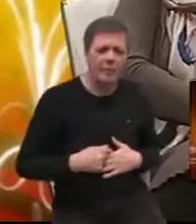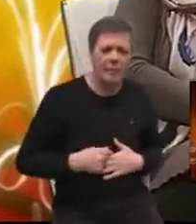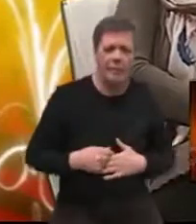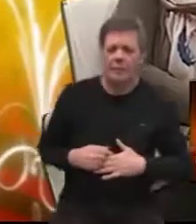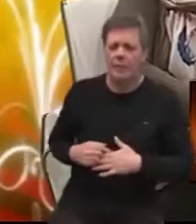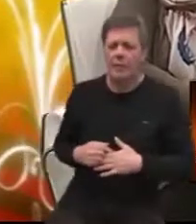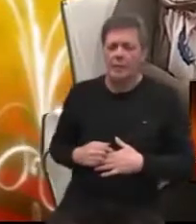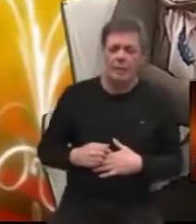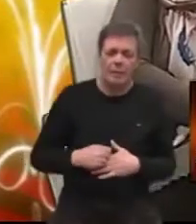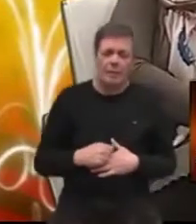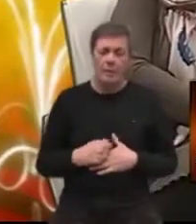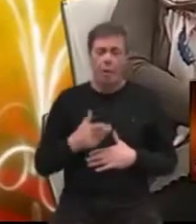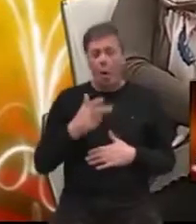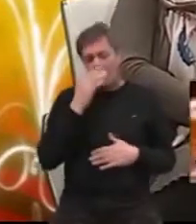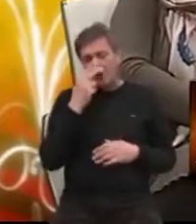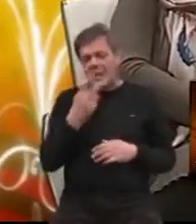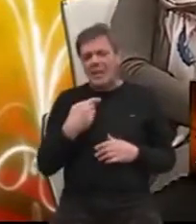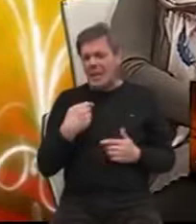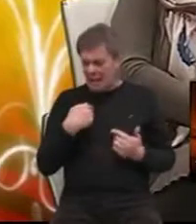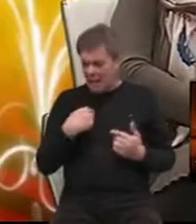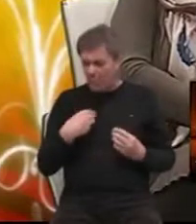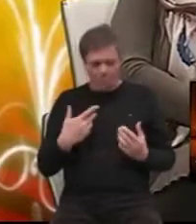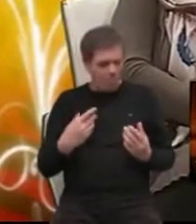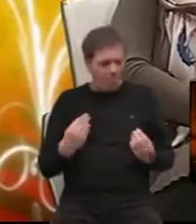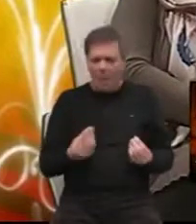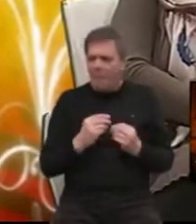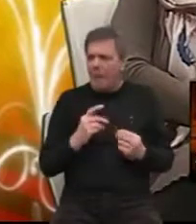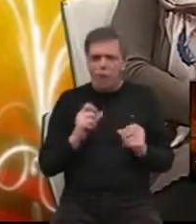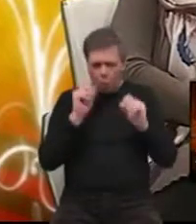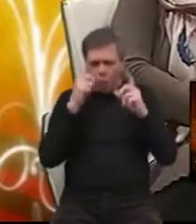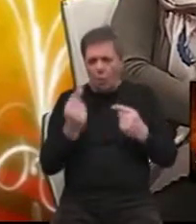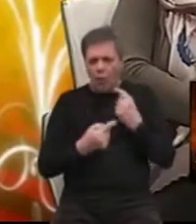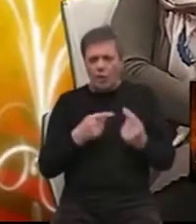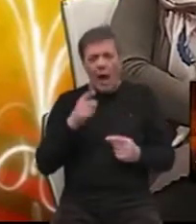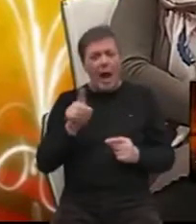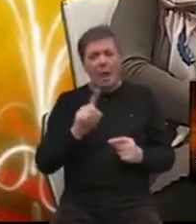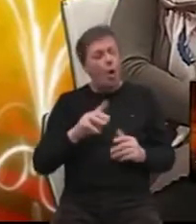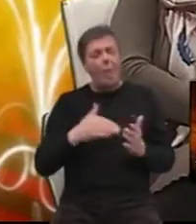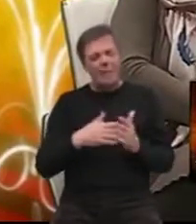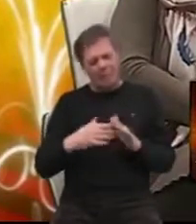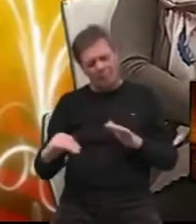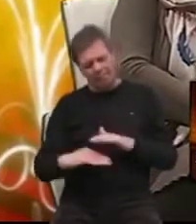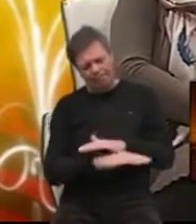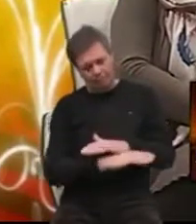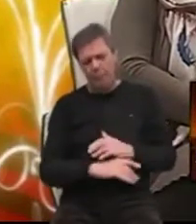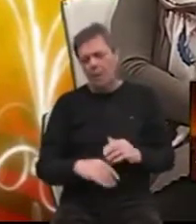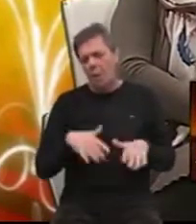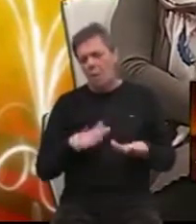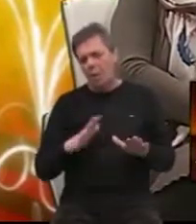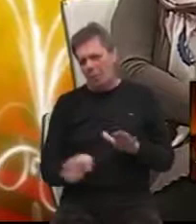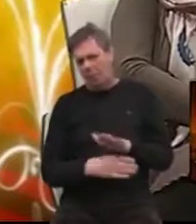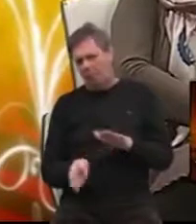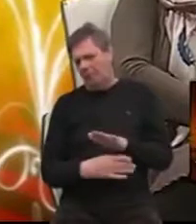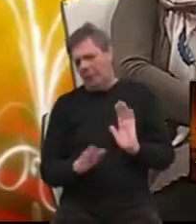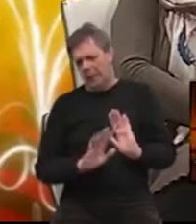sestra moja obitelj, oni će vidjeti da se sa mnom nešto čudno događa. Ali to ne treba isto gurat po tepih. Ljudi to radi, naravno, guramo to